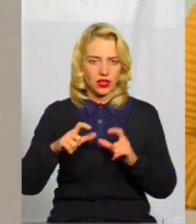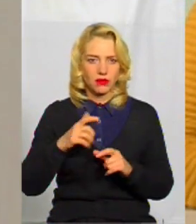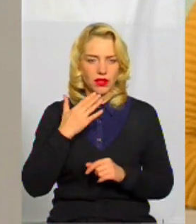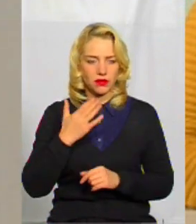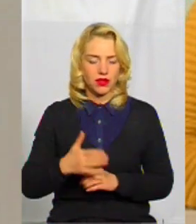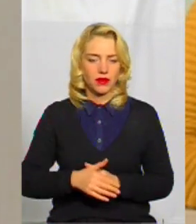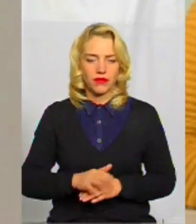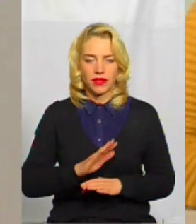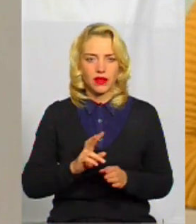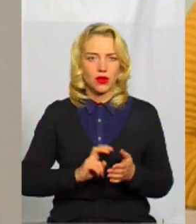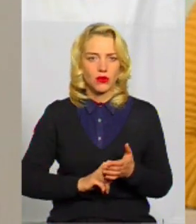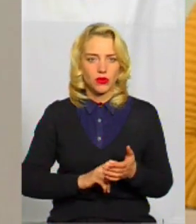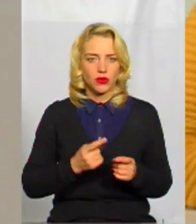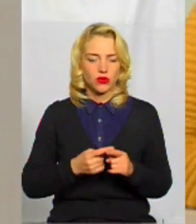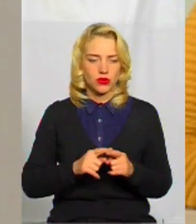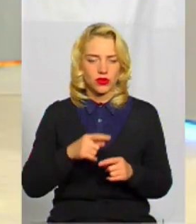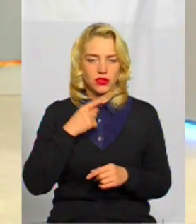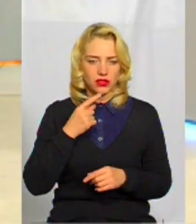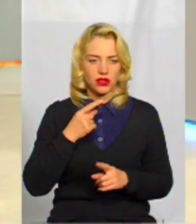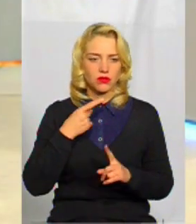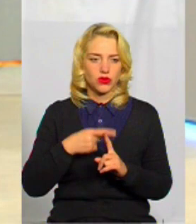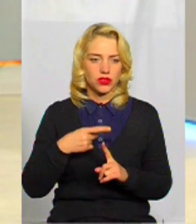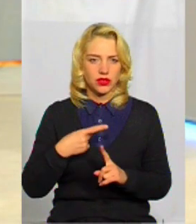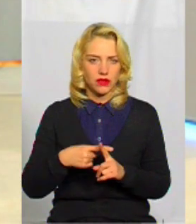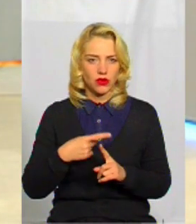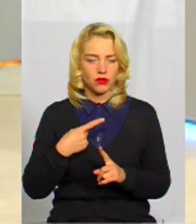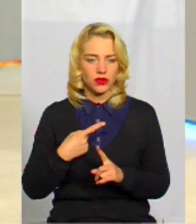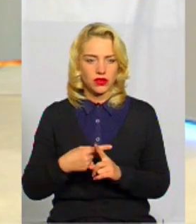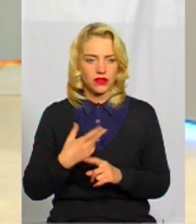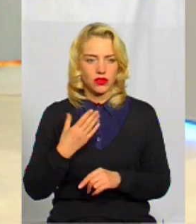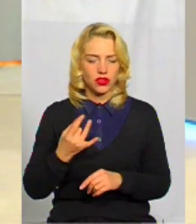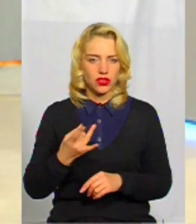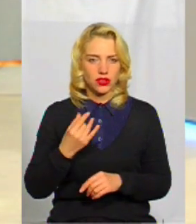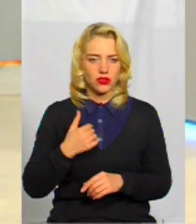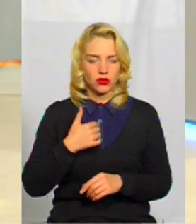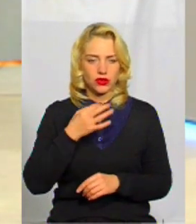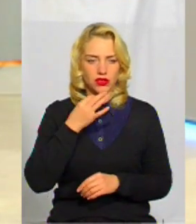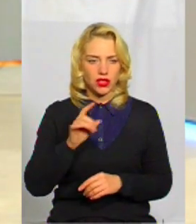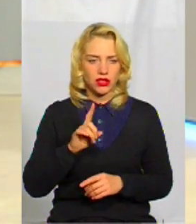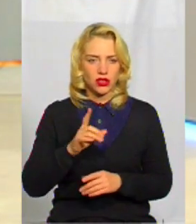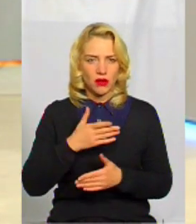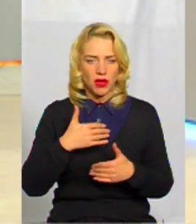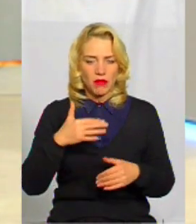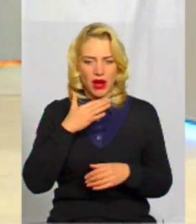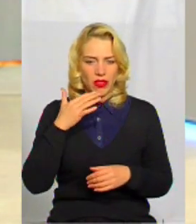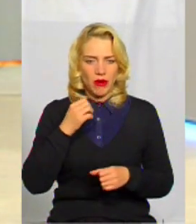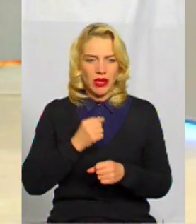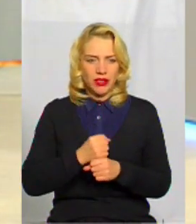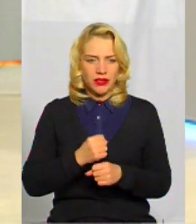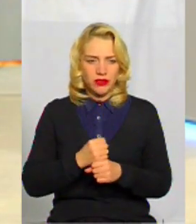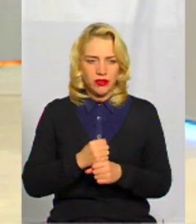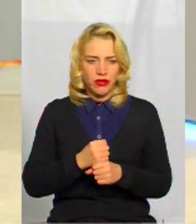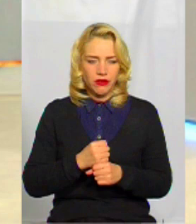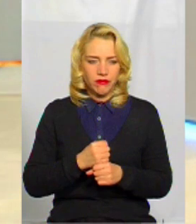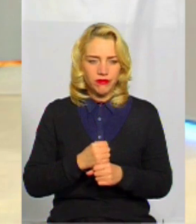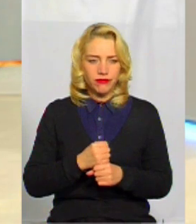Ну, не побоюсь цього сказати, позитивно. Позитивно і ще раз хочу підкреслити, що ми дуже багато працюємо, зокрема, я